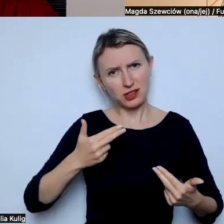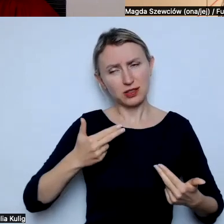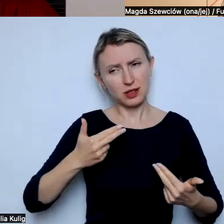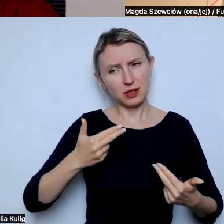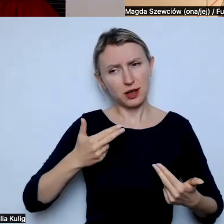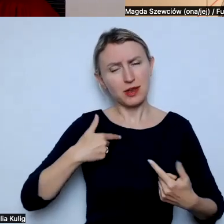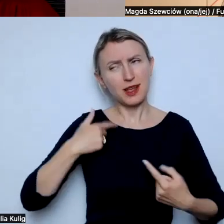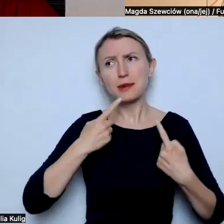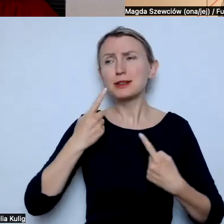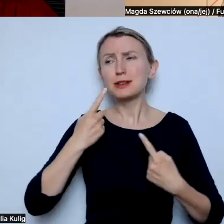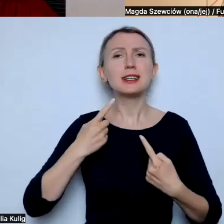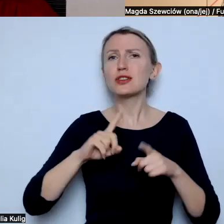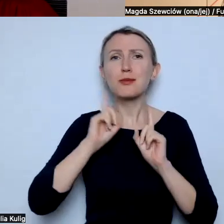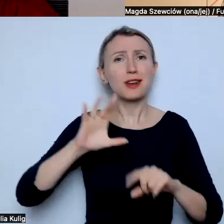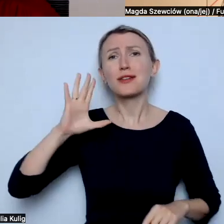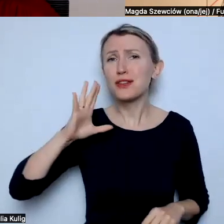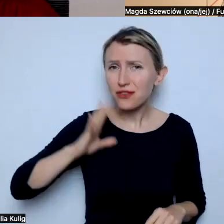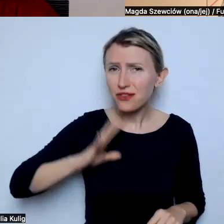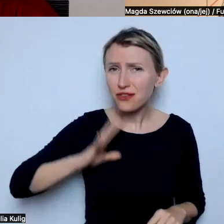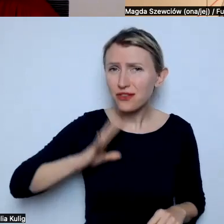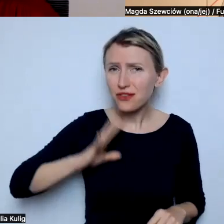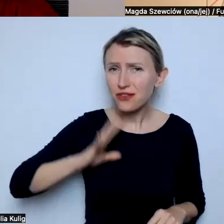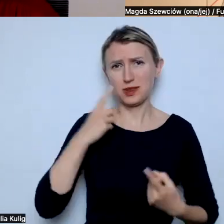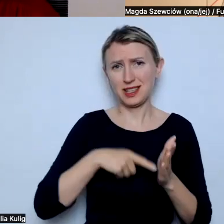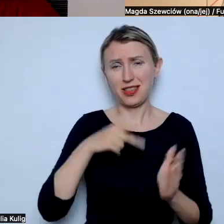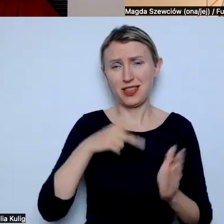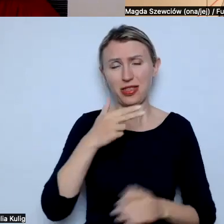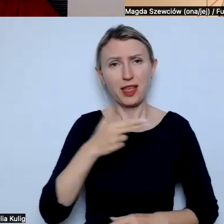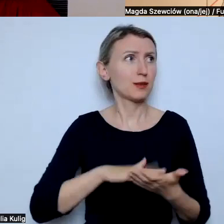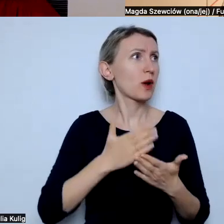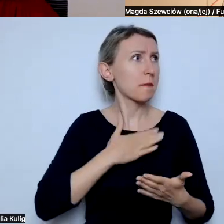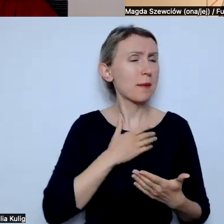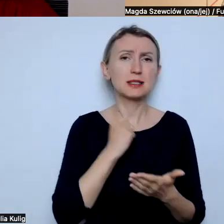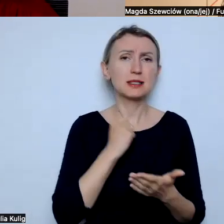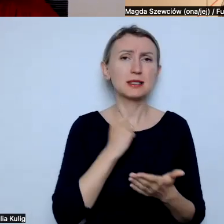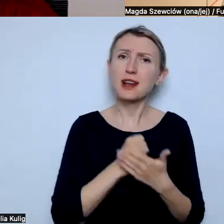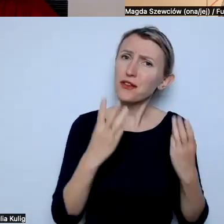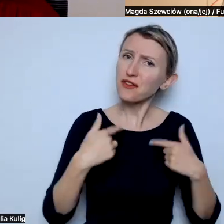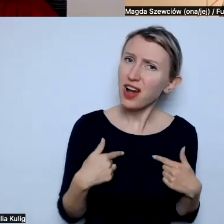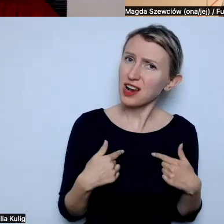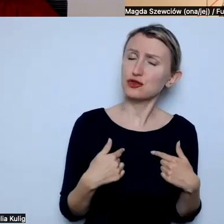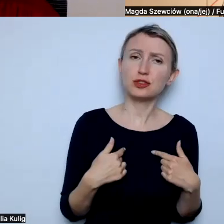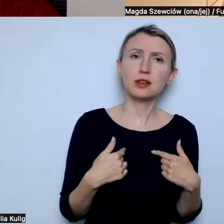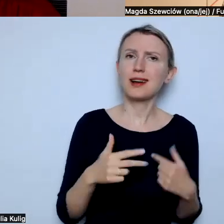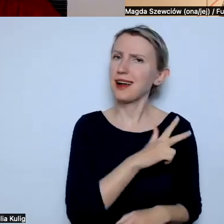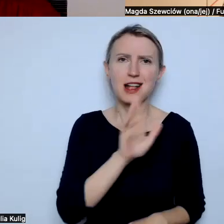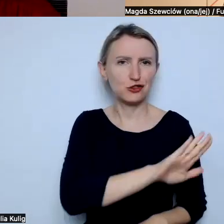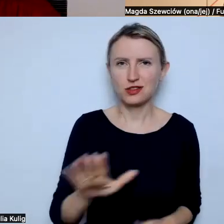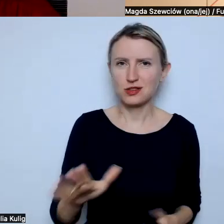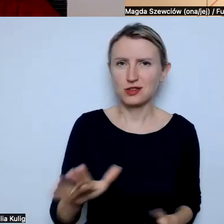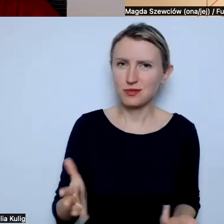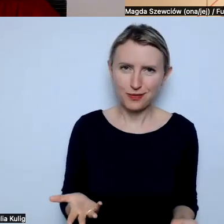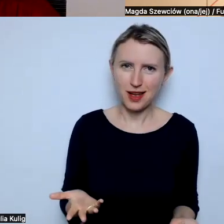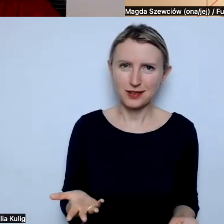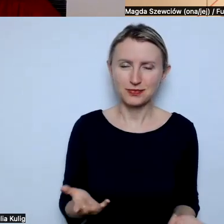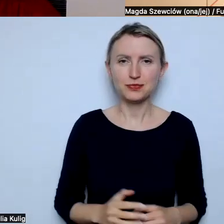naprawdę warto. Że jeśli mamy jakieś rzeczy, które są dla nas ważne, a absolutnie każdy ma takie rzeczy